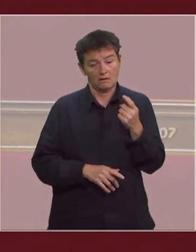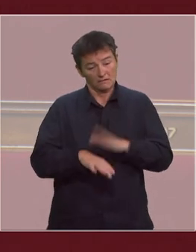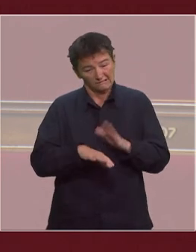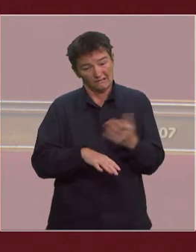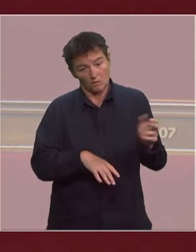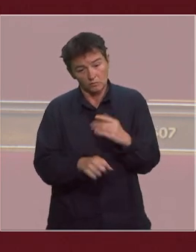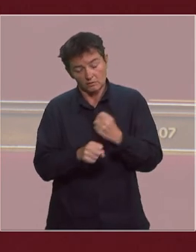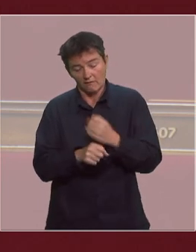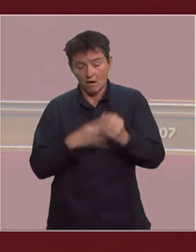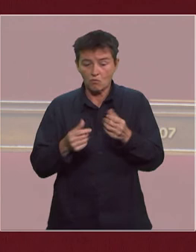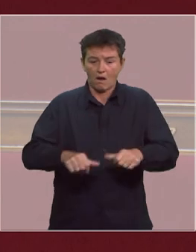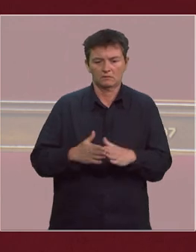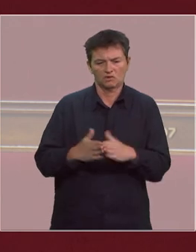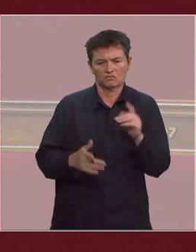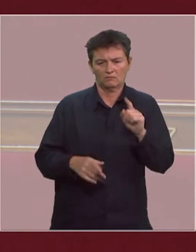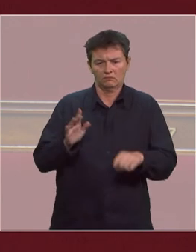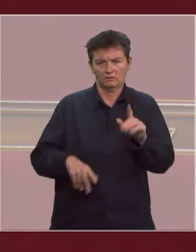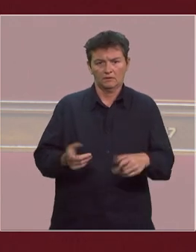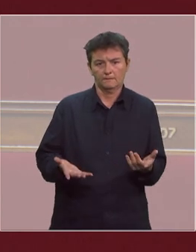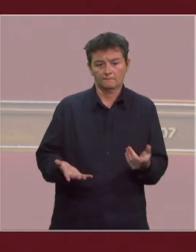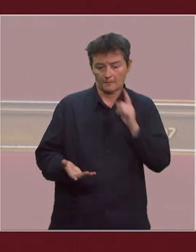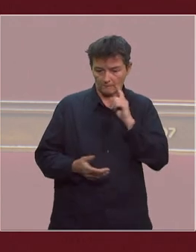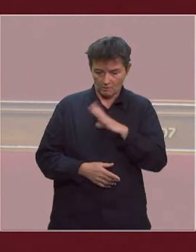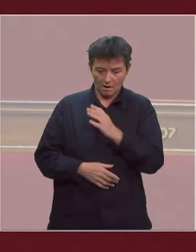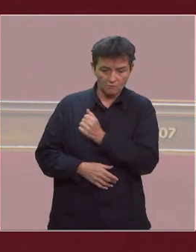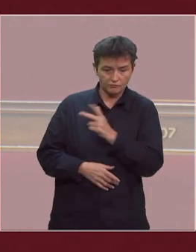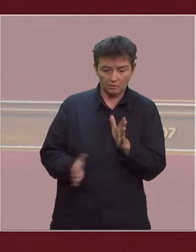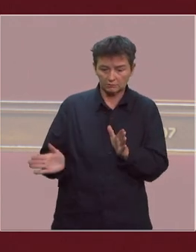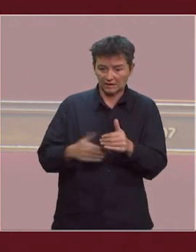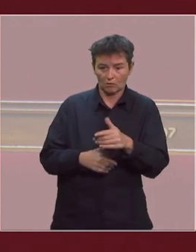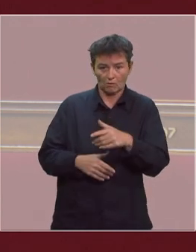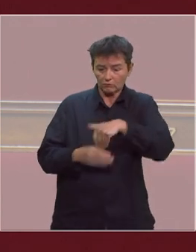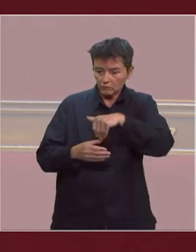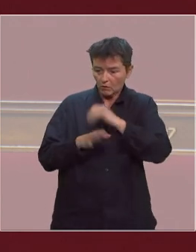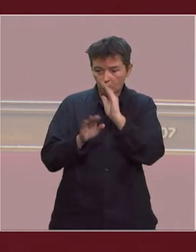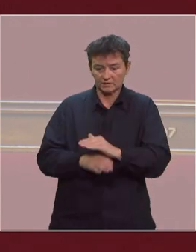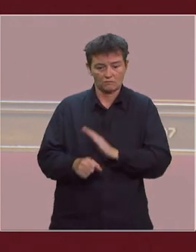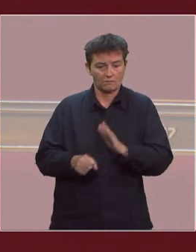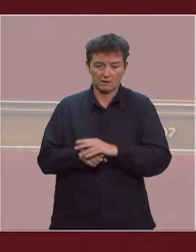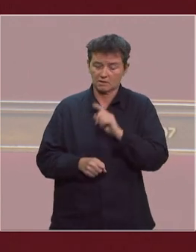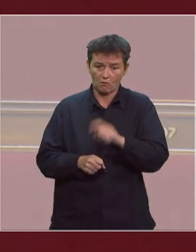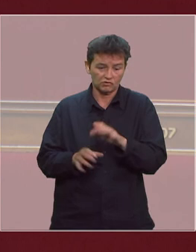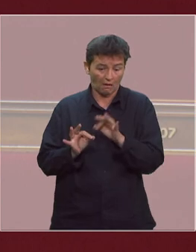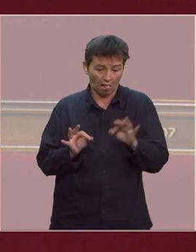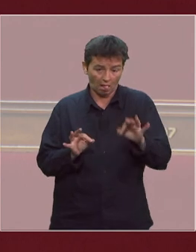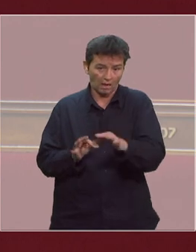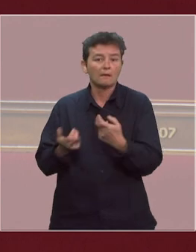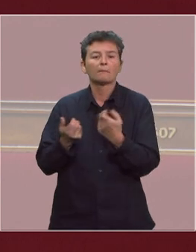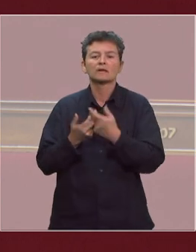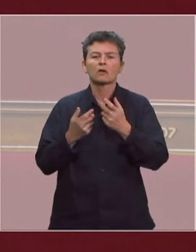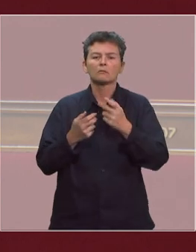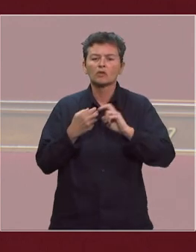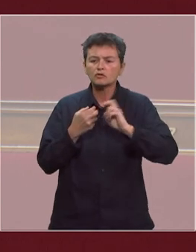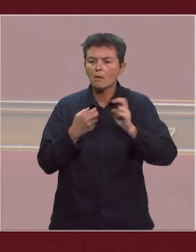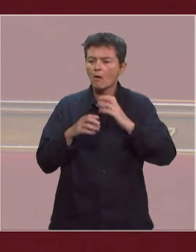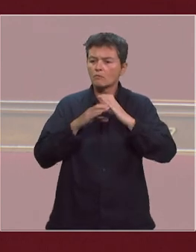économique. Car dans trop de secteurs, il n'y a tout simplement pas de protection suffisante pour éviter la contamination dans les transports en commun